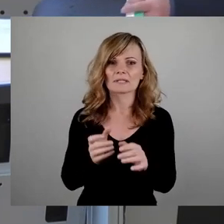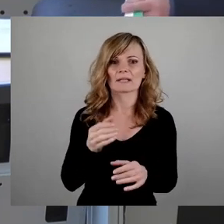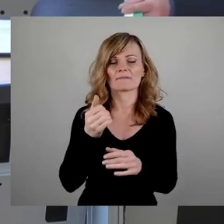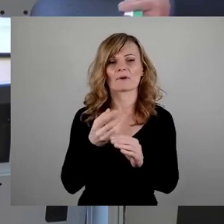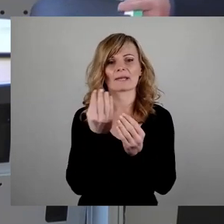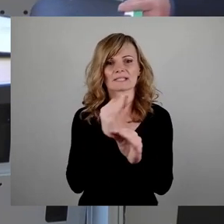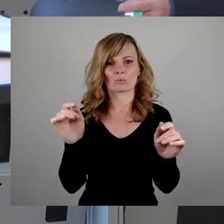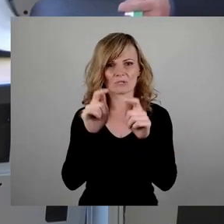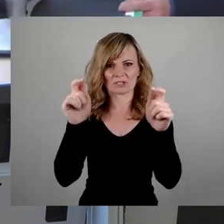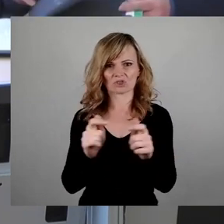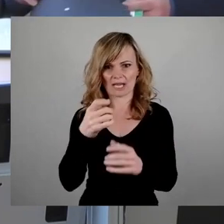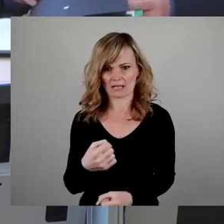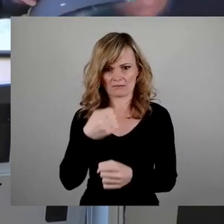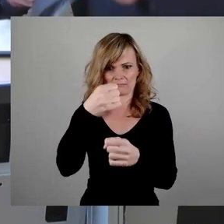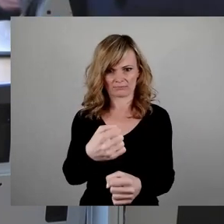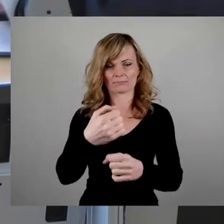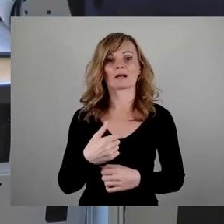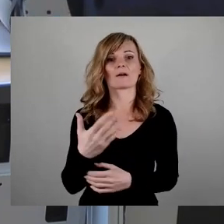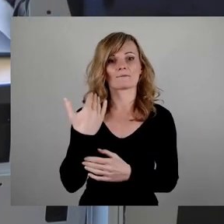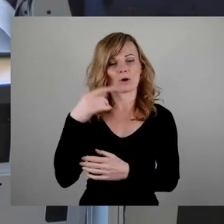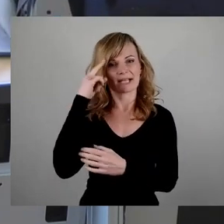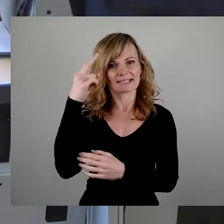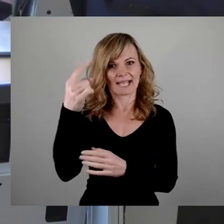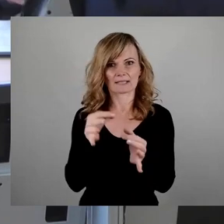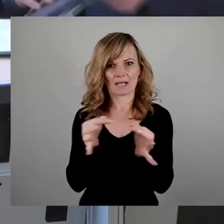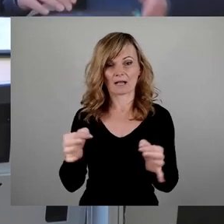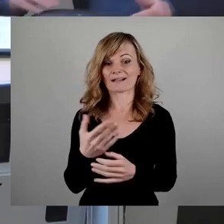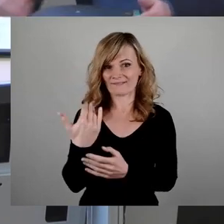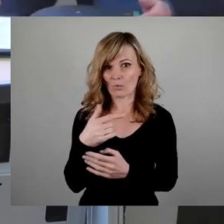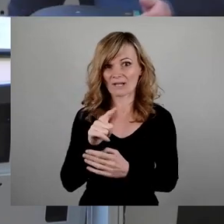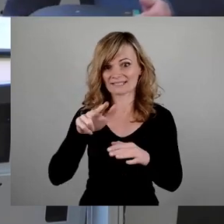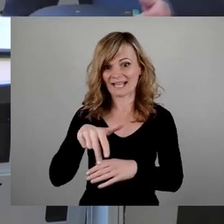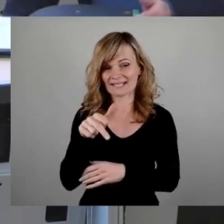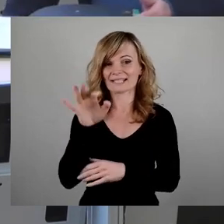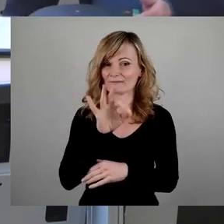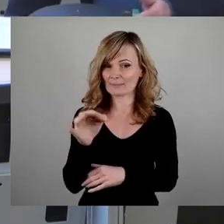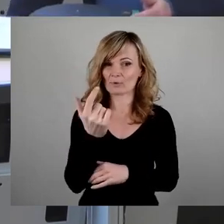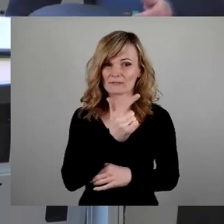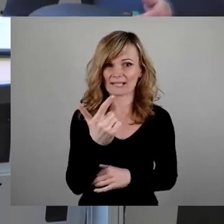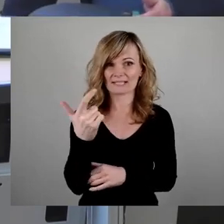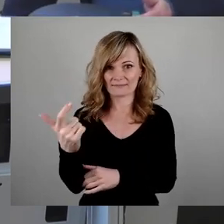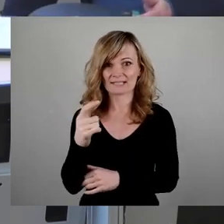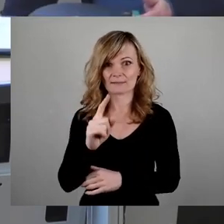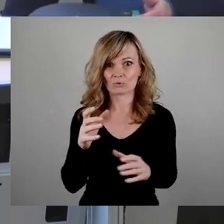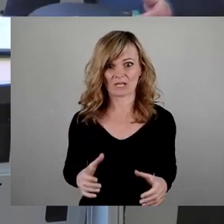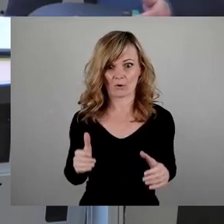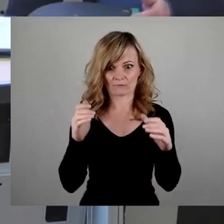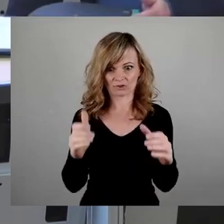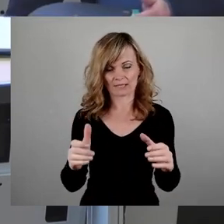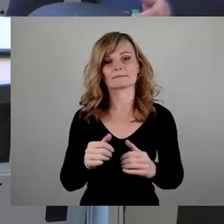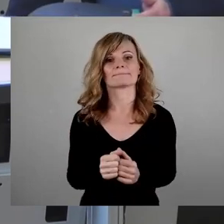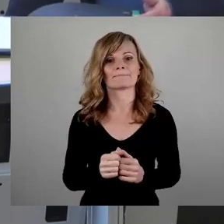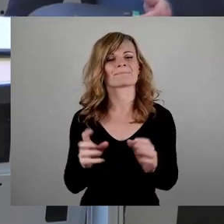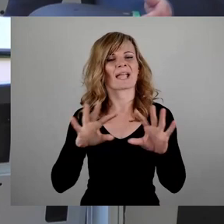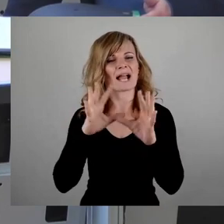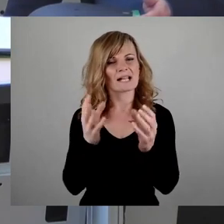unbedingt vor dem Gedenktag, das heißt am 13. Februar 2020, aufgestellt werden. Die grundsätzliche Lösung des Problems